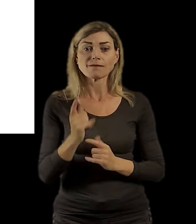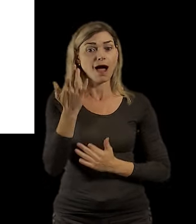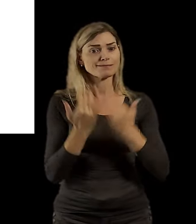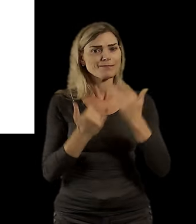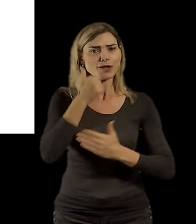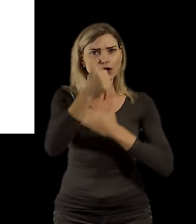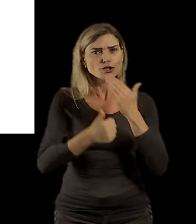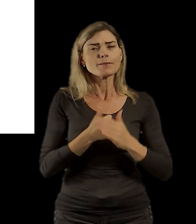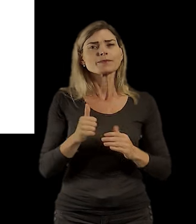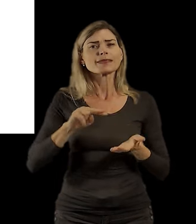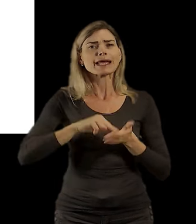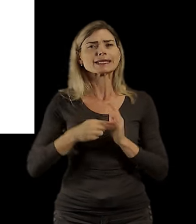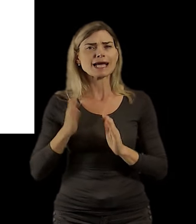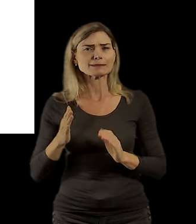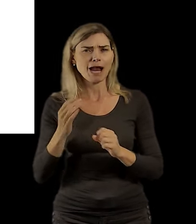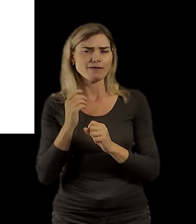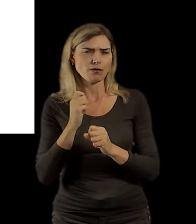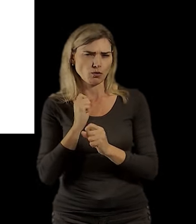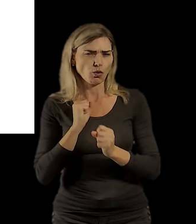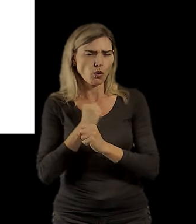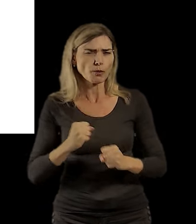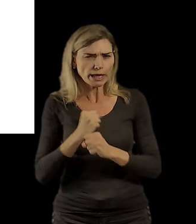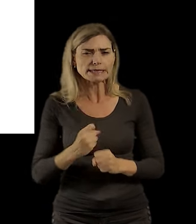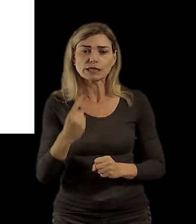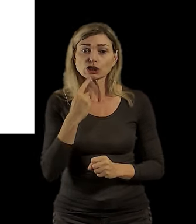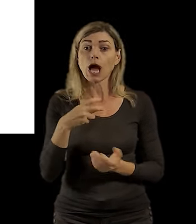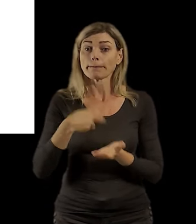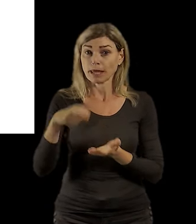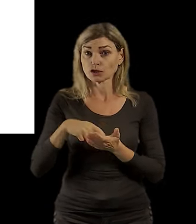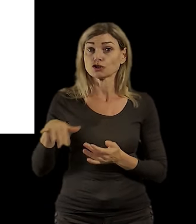TSK, to znamená pěší doprava tvoří 23%